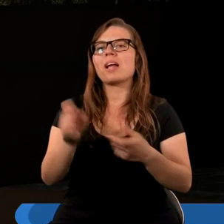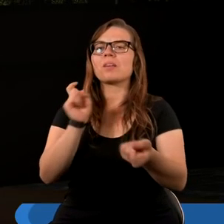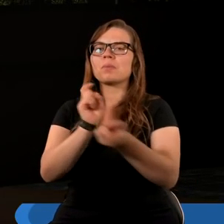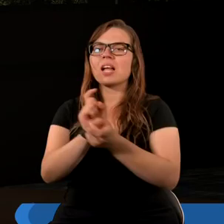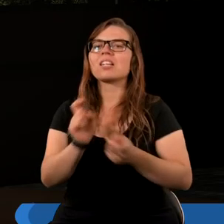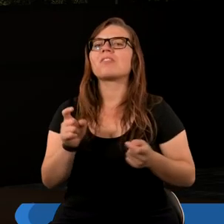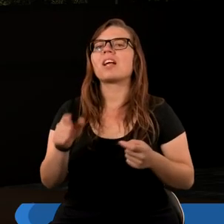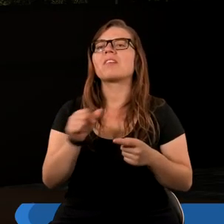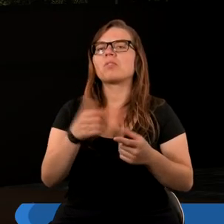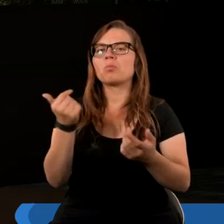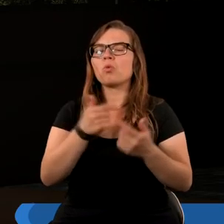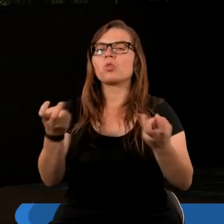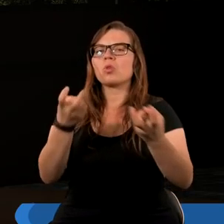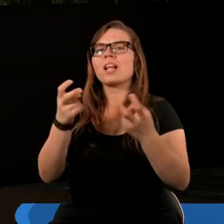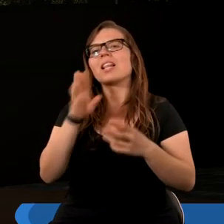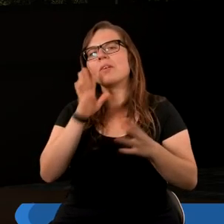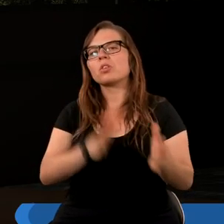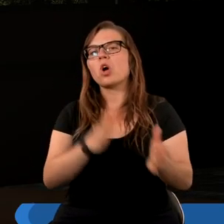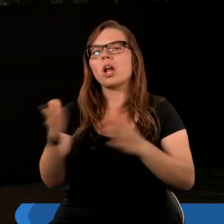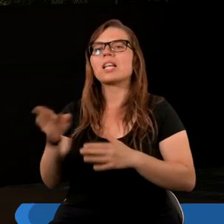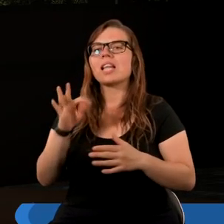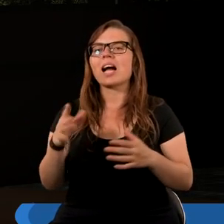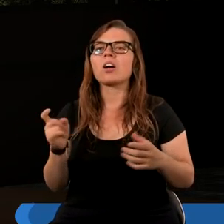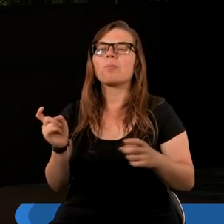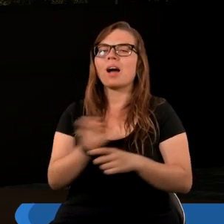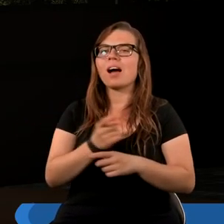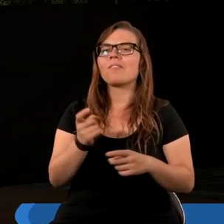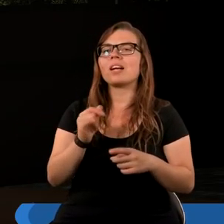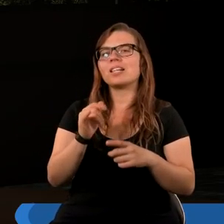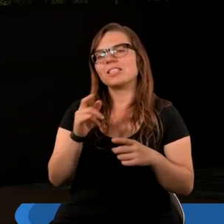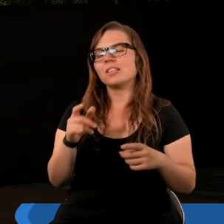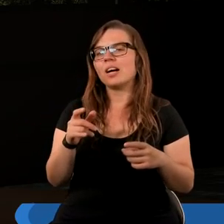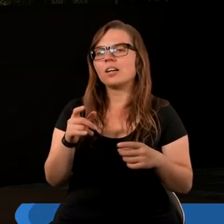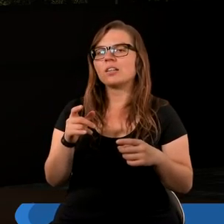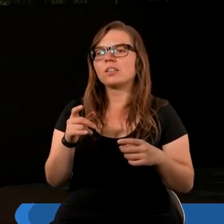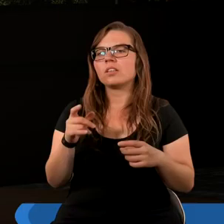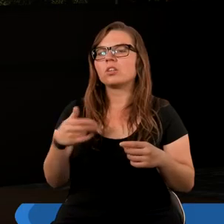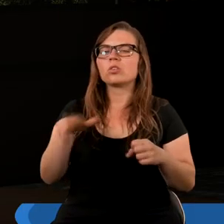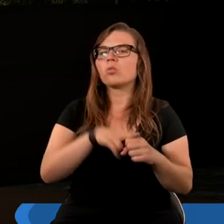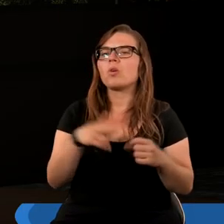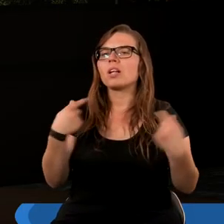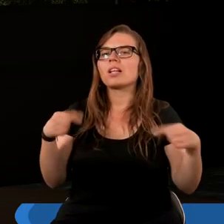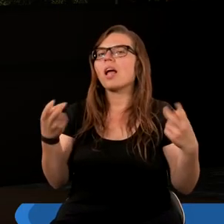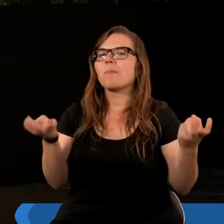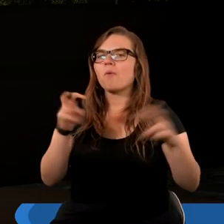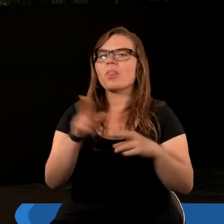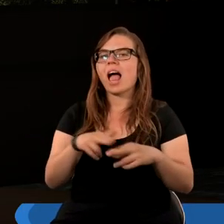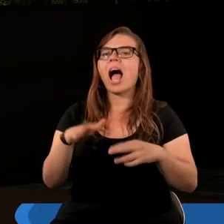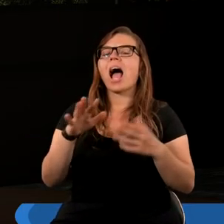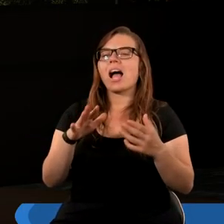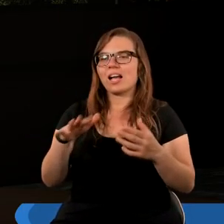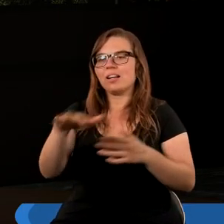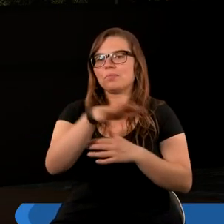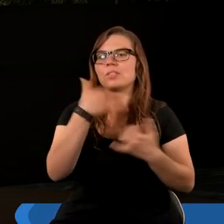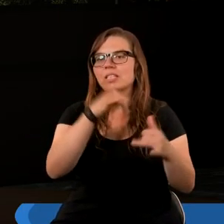Czyli musimy szukać takiego z kolei, takiej siły, takiego państwa, czy mocarstwa, które nie powstało na bazie